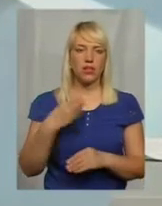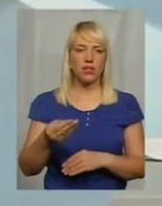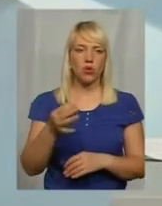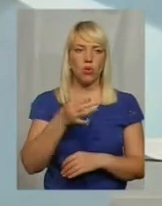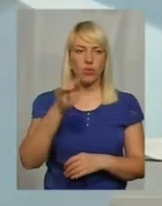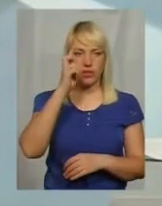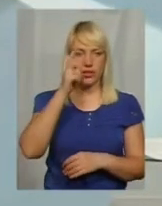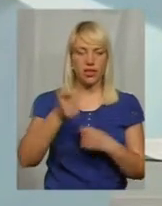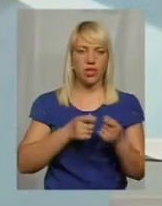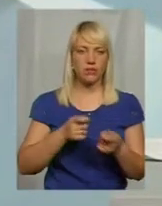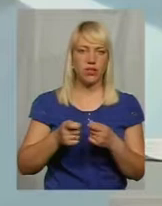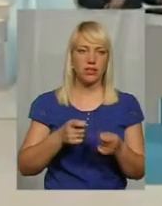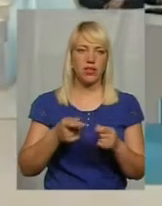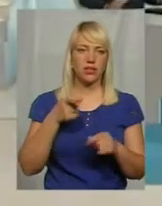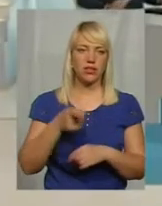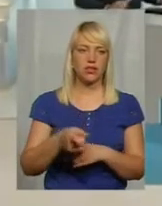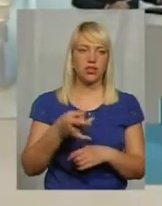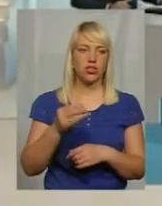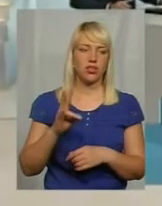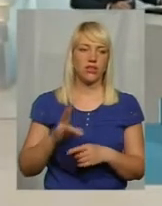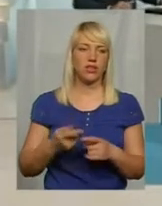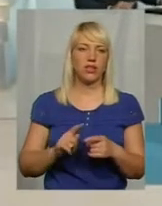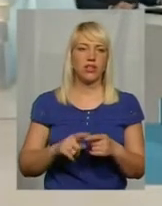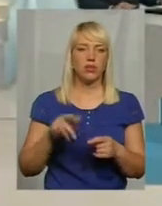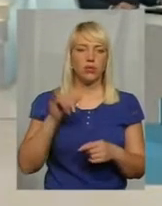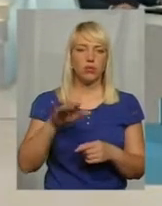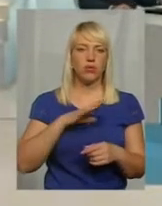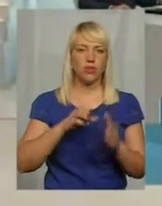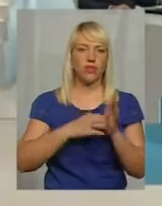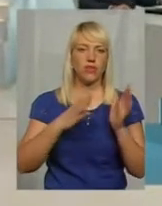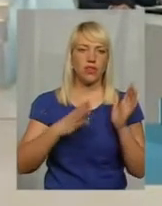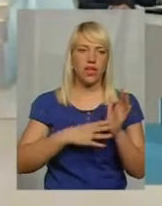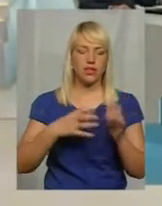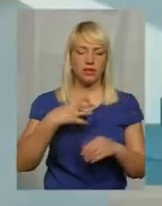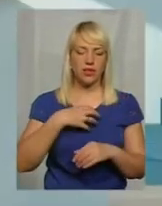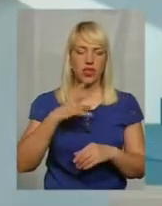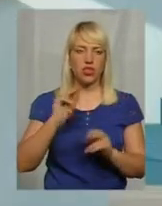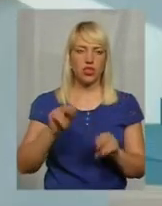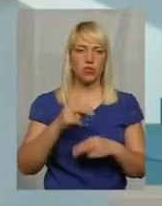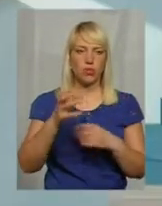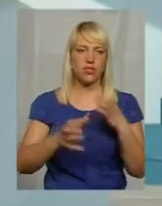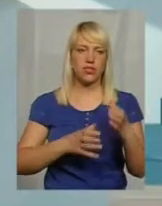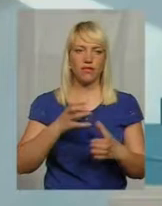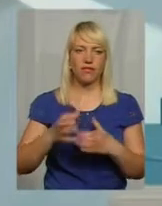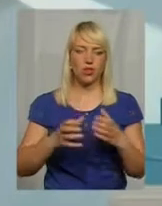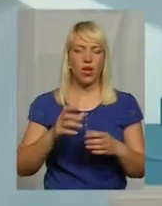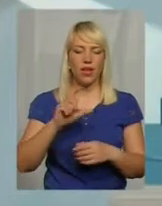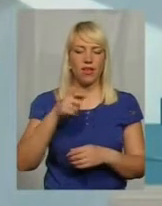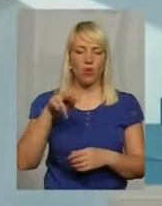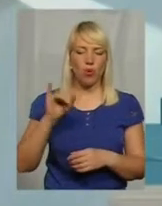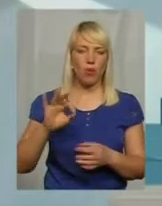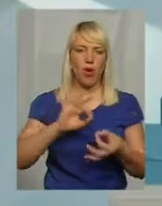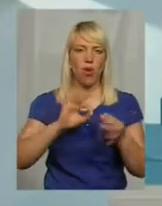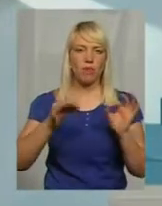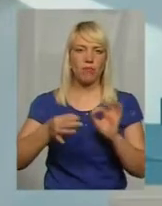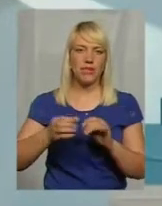держадміністрація тисячу гривень, яка добула 19 медалей на чемпіонатах світу Європи і олімпійська призерка. Ти я просто кажу,